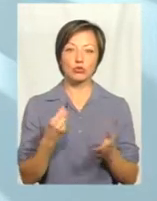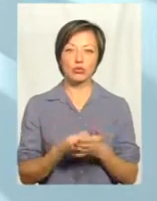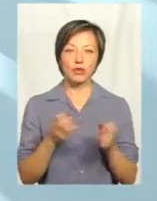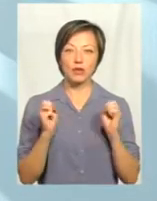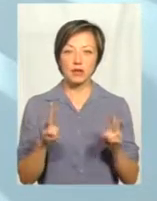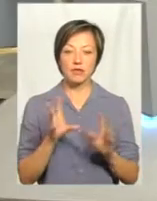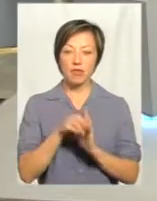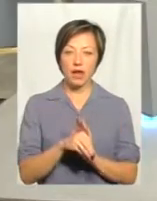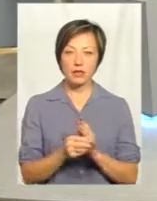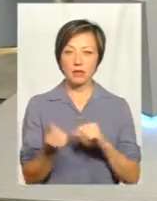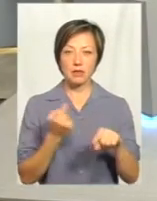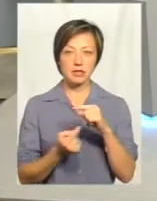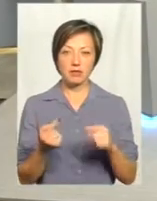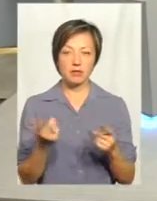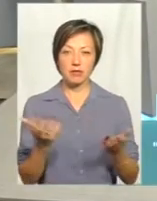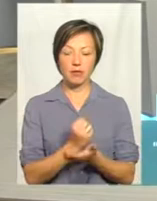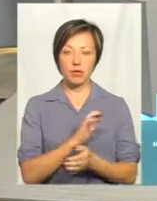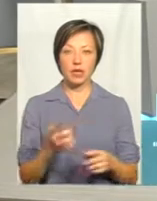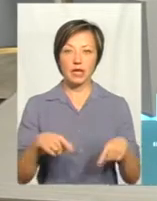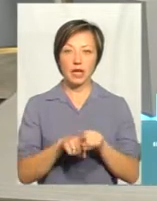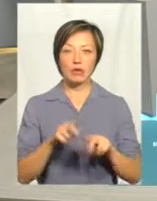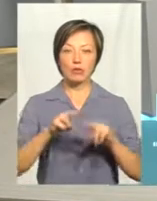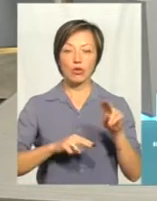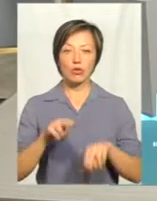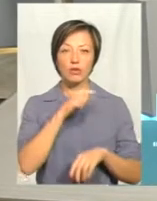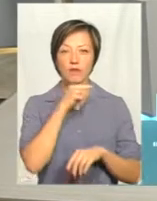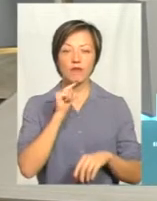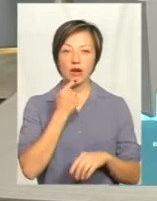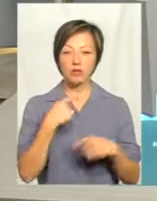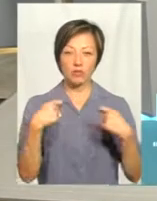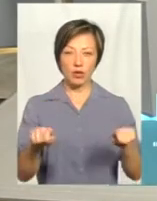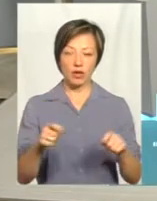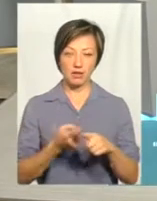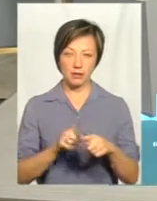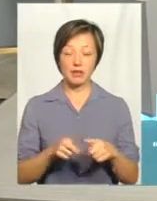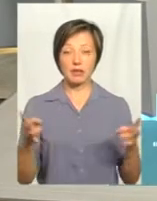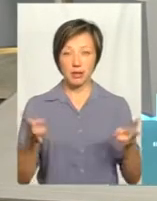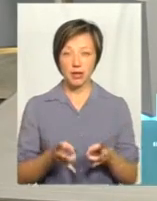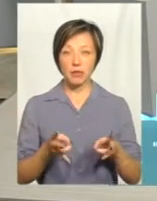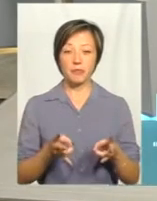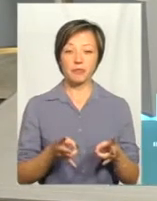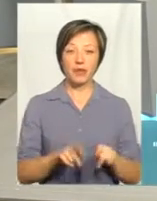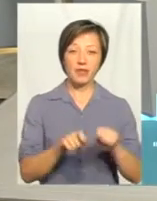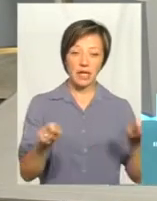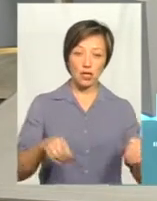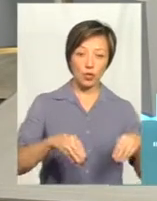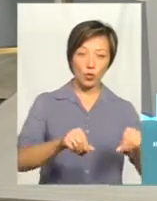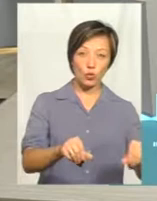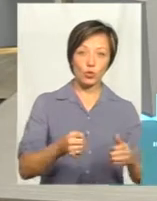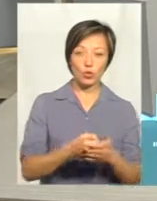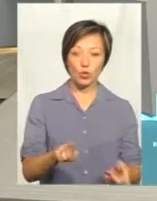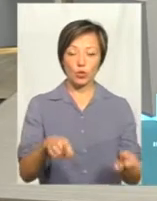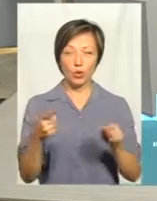ризики вкласти, а бізнес потім не піде. І такі споруди дуже важко комусь потім їх реалізувати і продати. Тому треба від відкритого ґрунту до